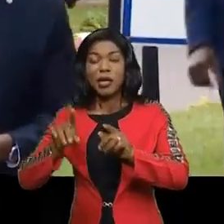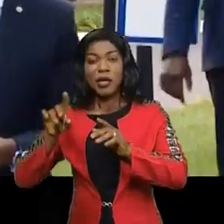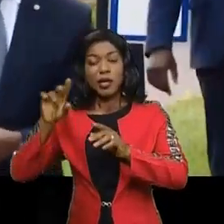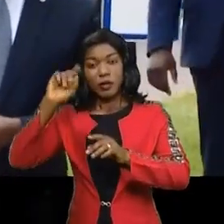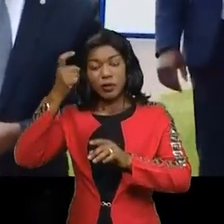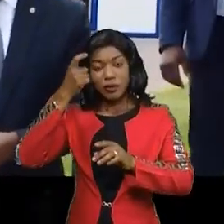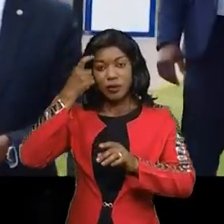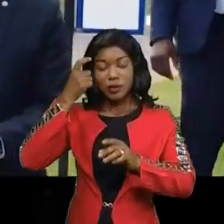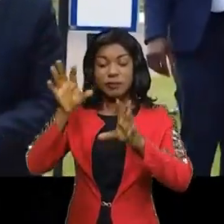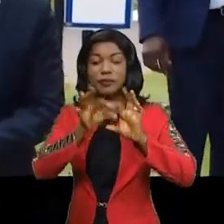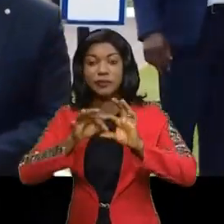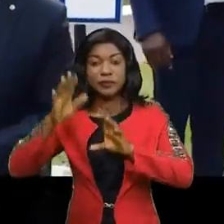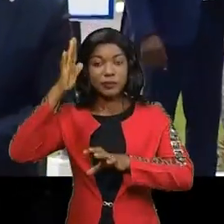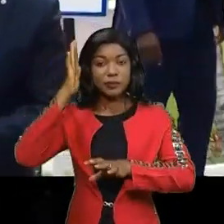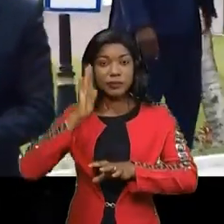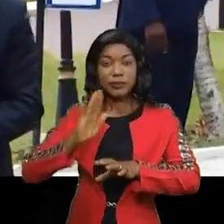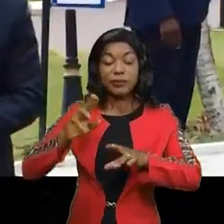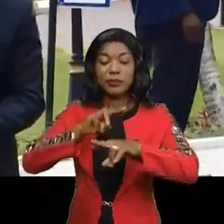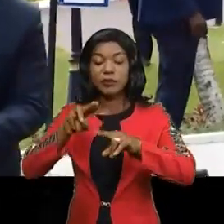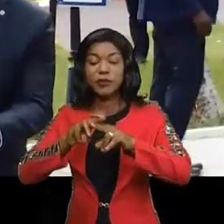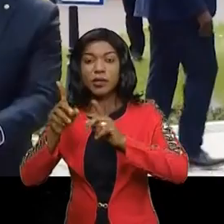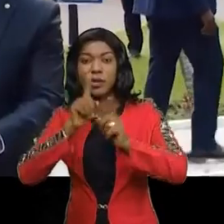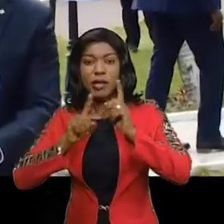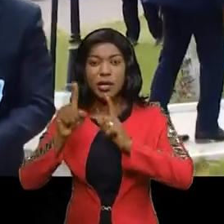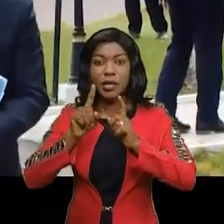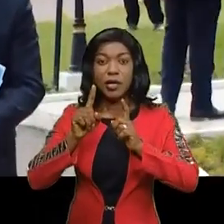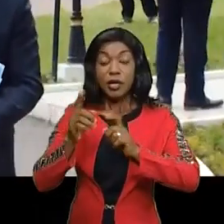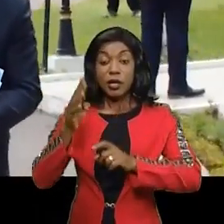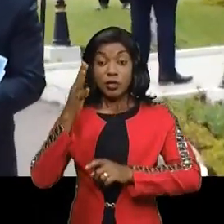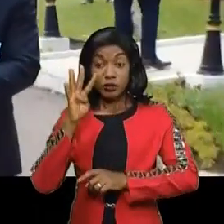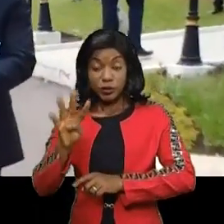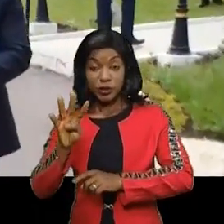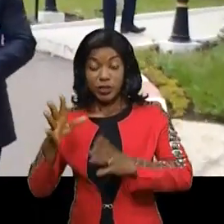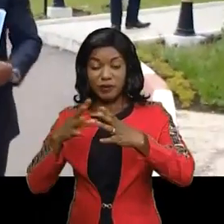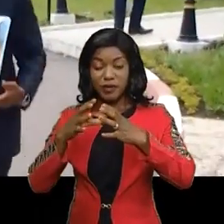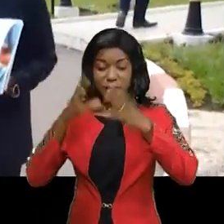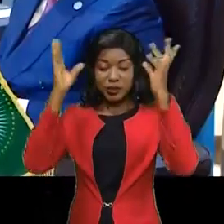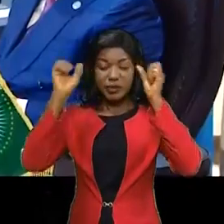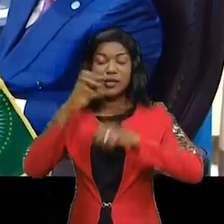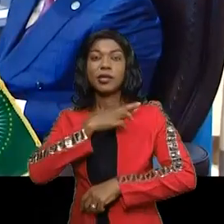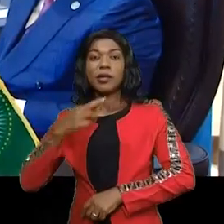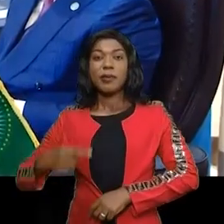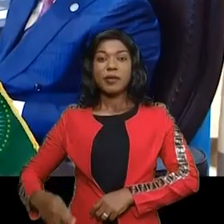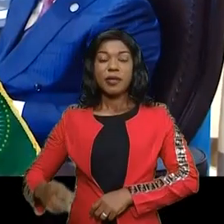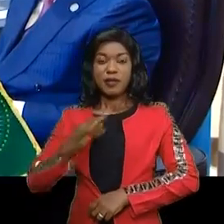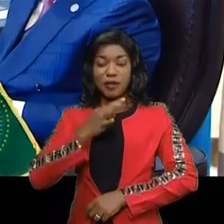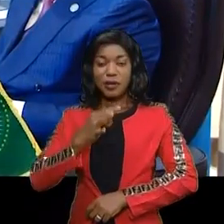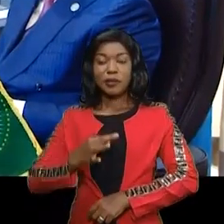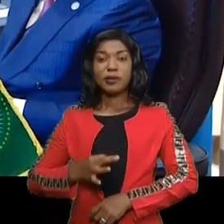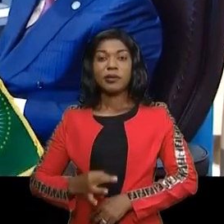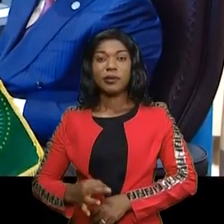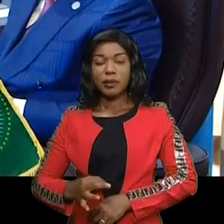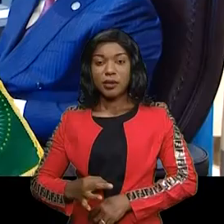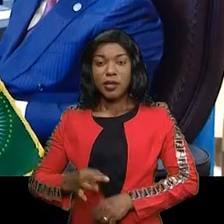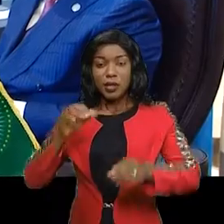'Union sacrée de la nation a eu des entretiens ce jeudi 18 mars avec le président de la République, Félix-Antoine Tchizekedi-Chulombo,